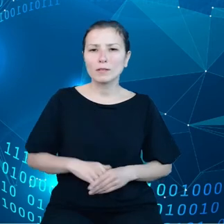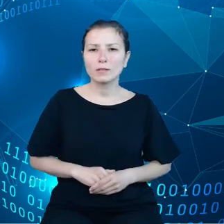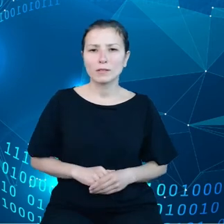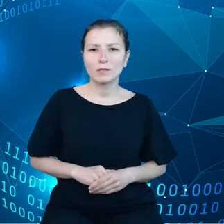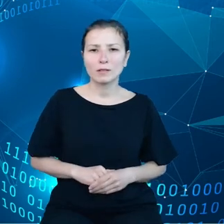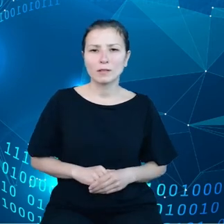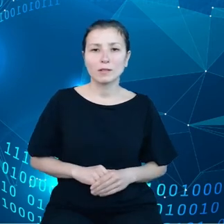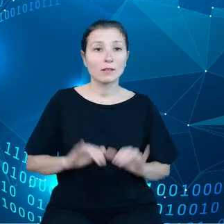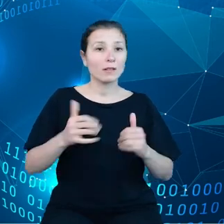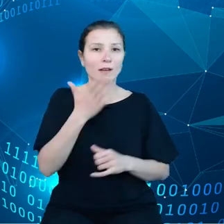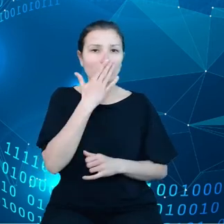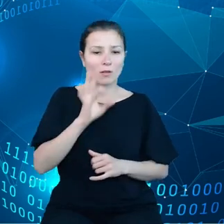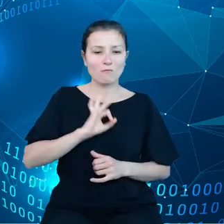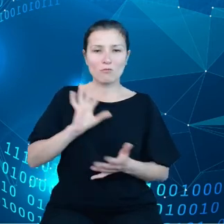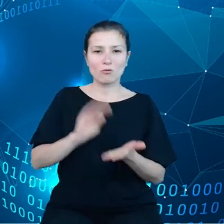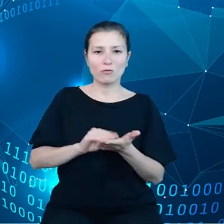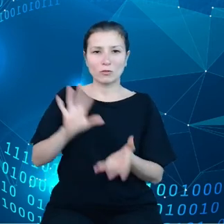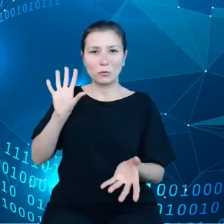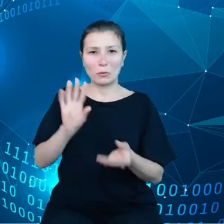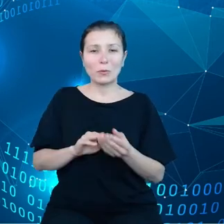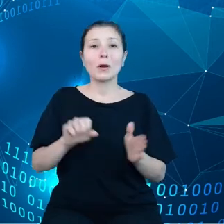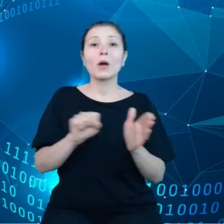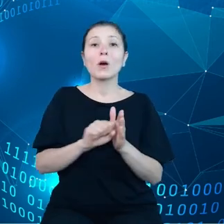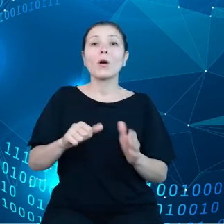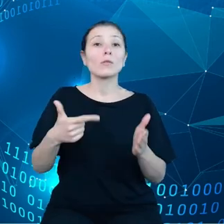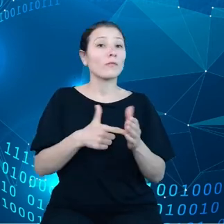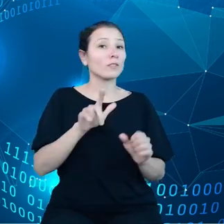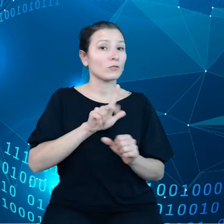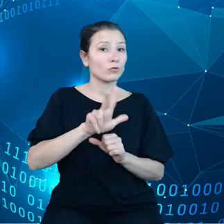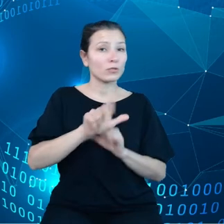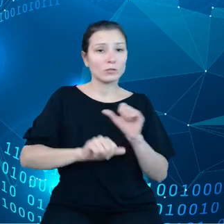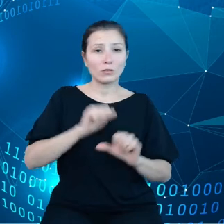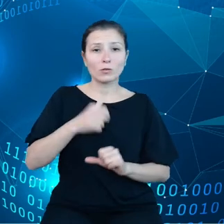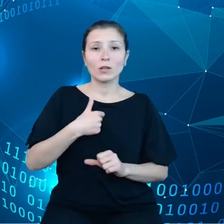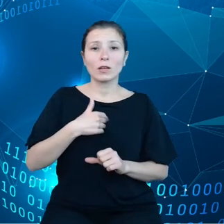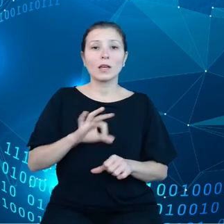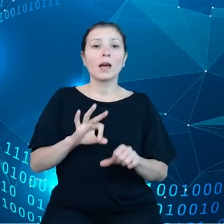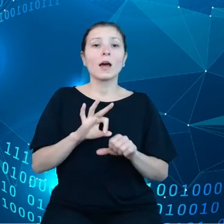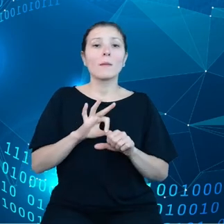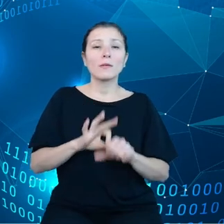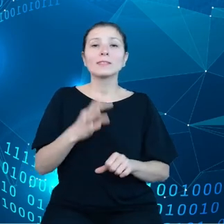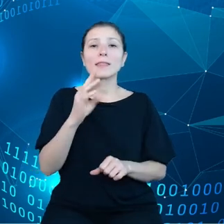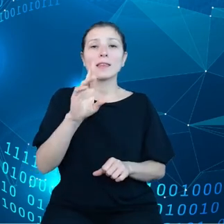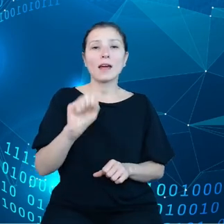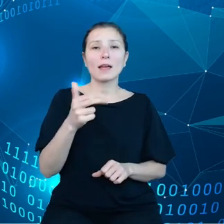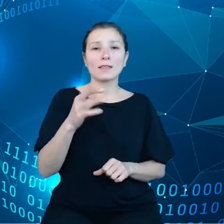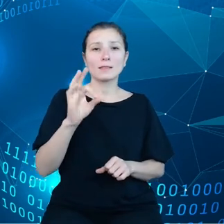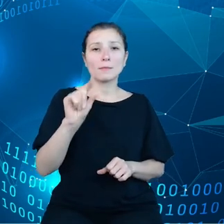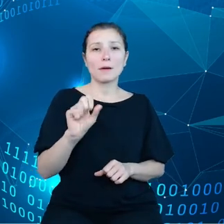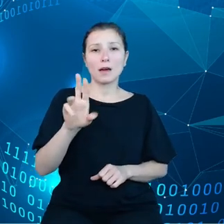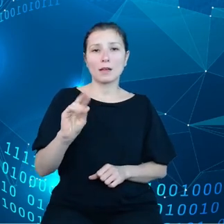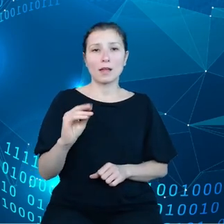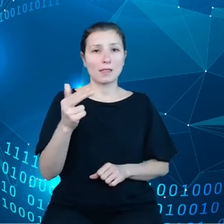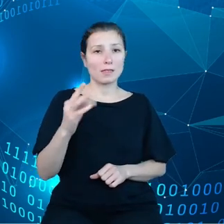jak wygląda moje doświadczenie. Od 2013 prowadzę Transfer & Data i razem z zespołem,